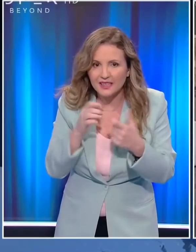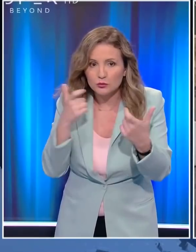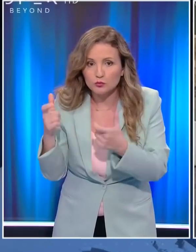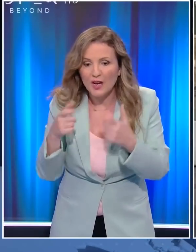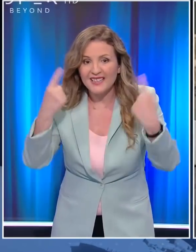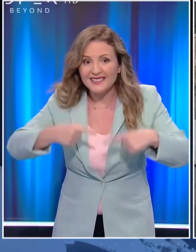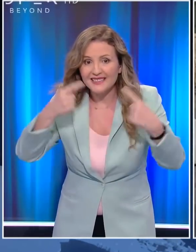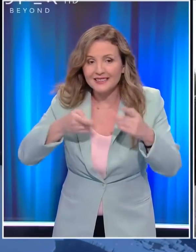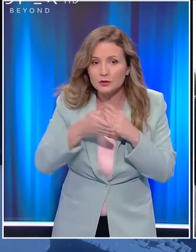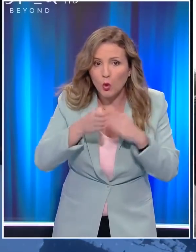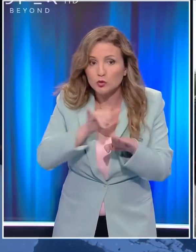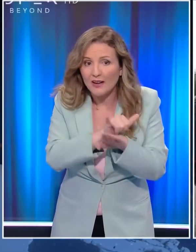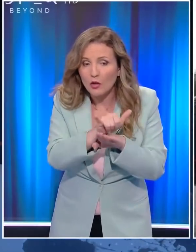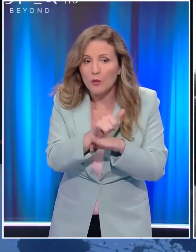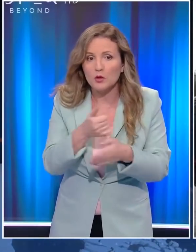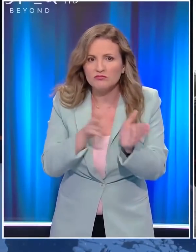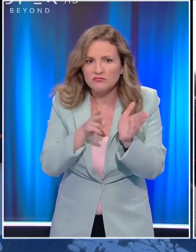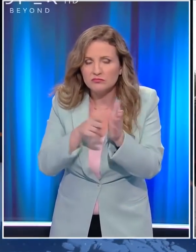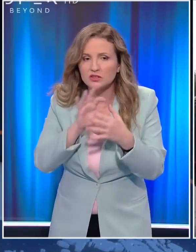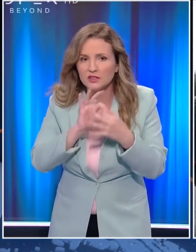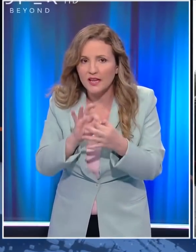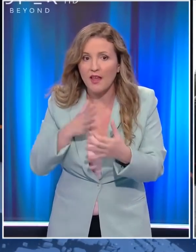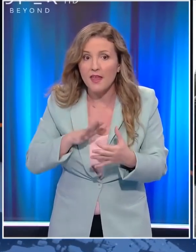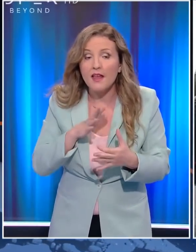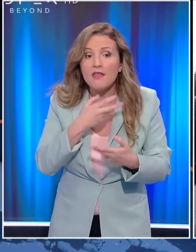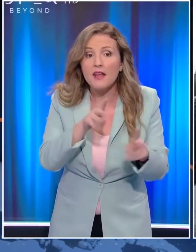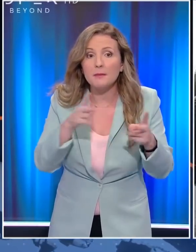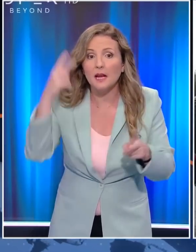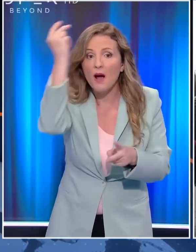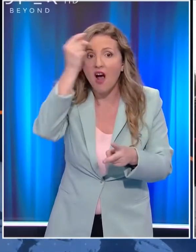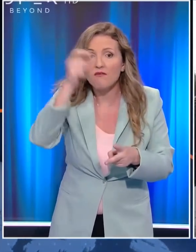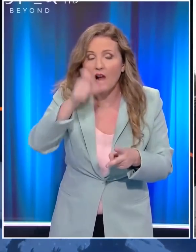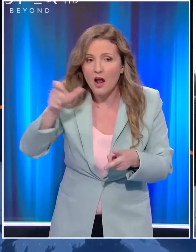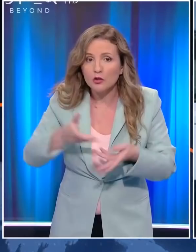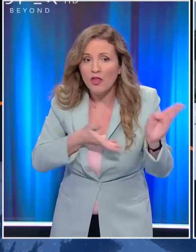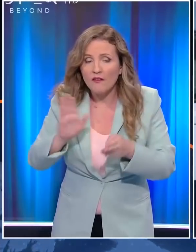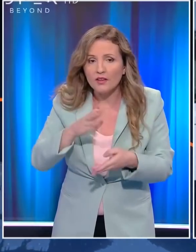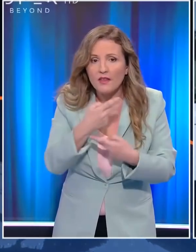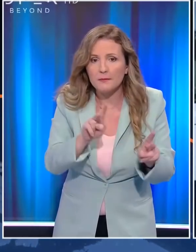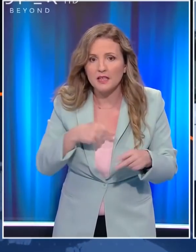όλες τις εισόδους του αεροδρομίου της Καμπούλ, στόχος τους να μην αφήσουν κανέναν Αφγανό να φύγει.